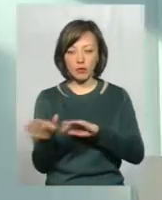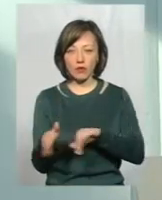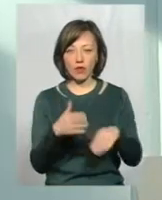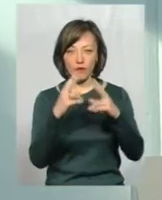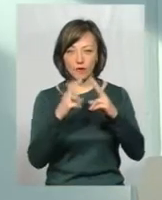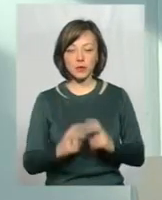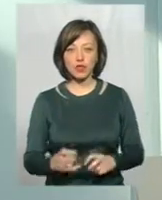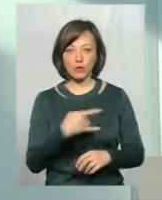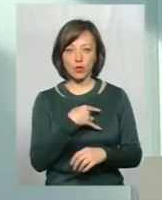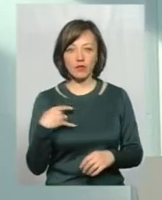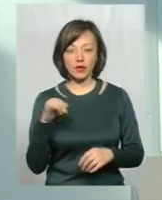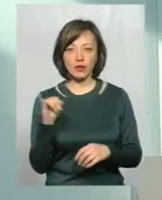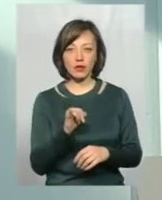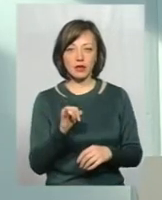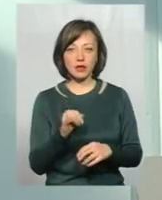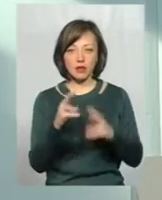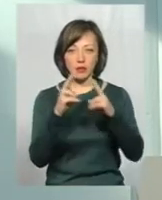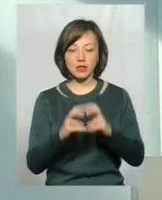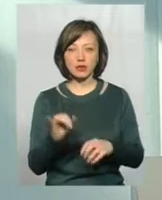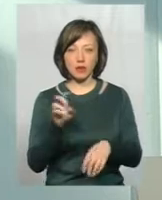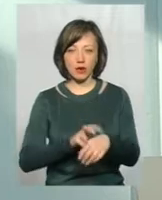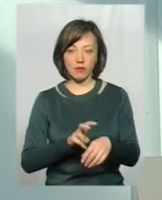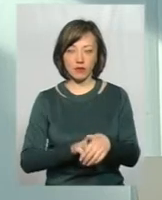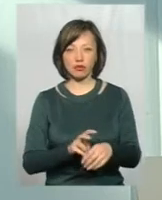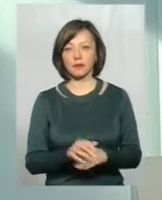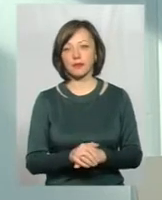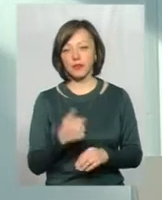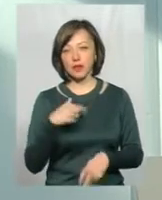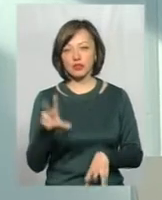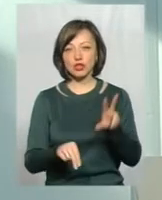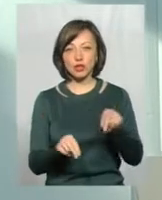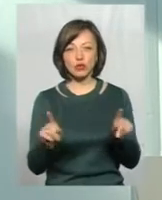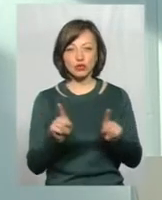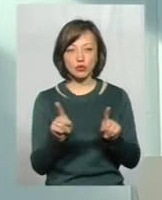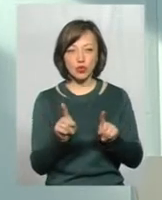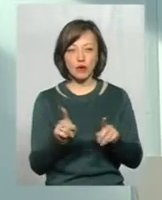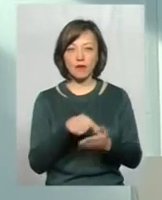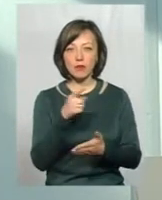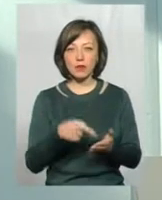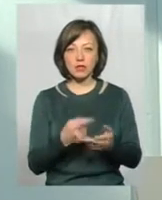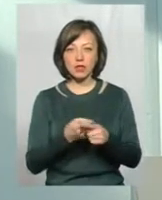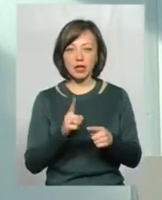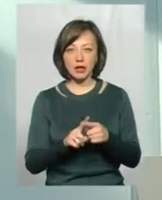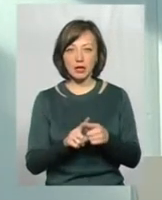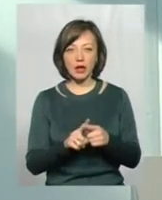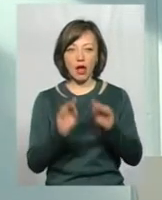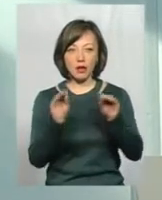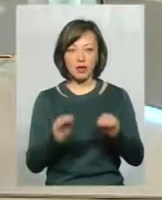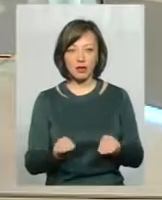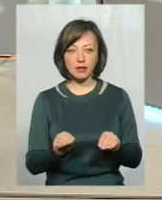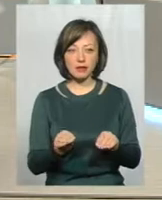флюорографічне обслідування і не обслідується у фтезіатора. Так що я считаю, що випроси ці скринингової анкети,